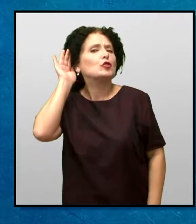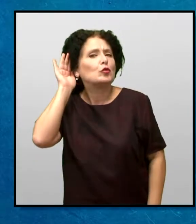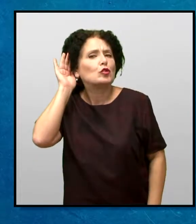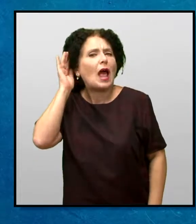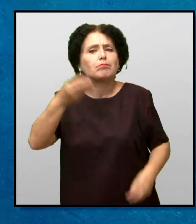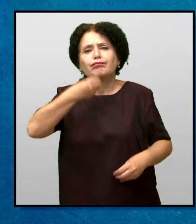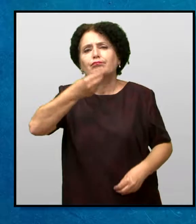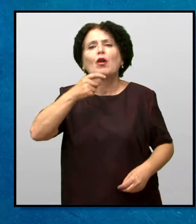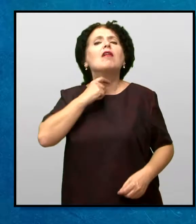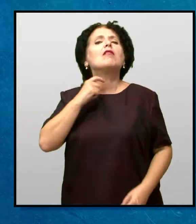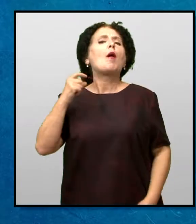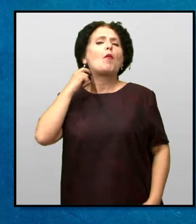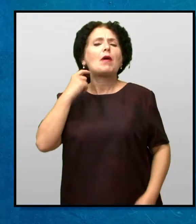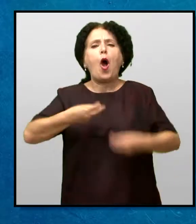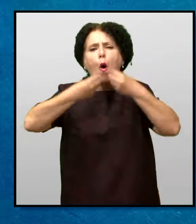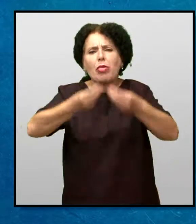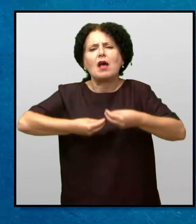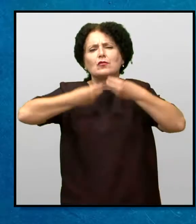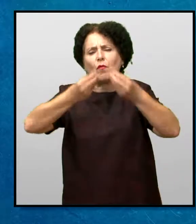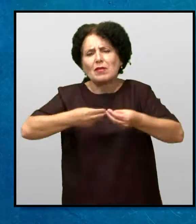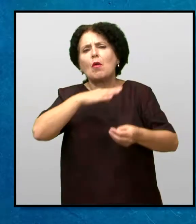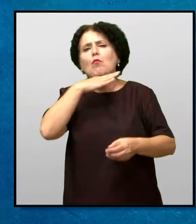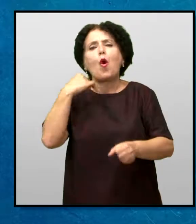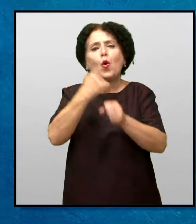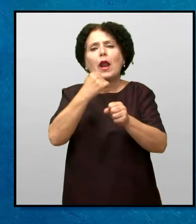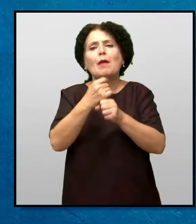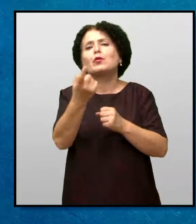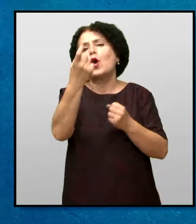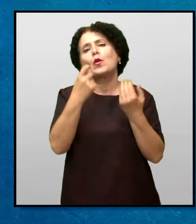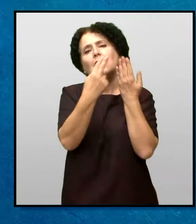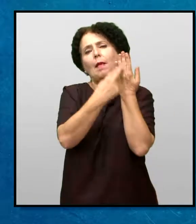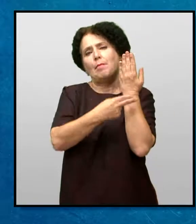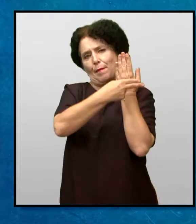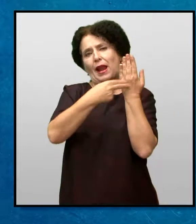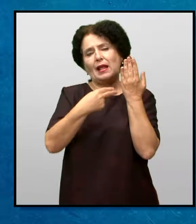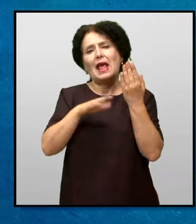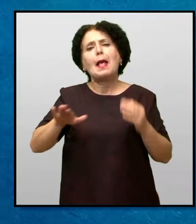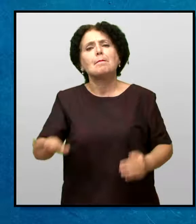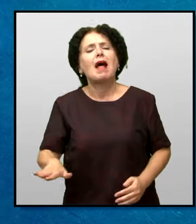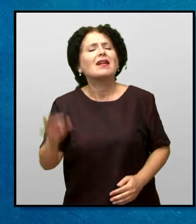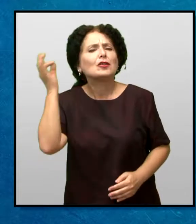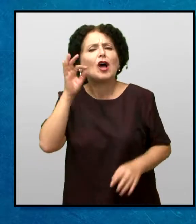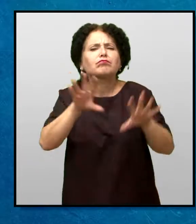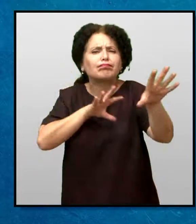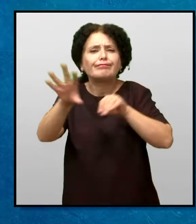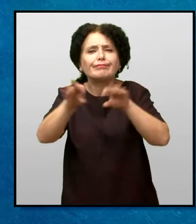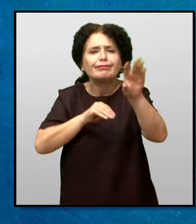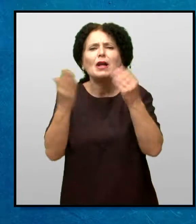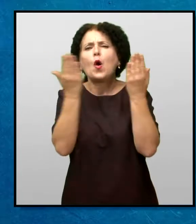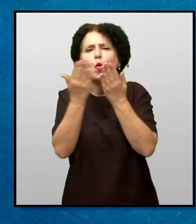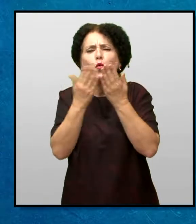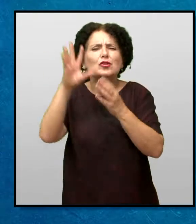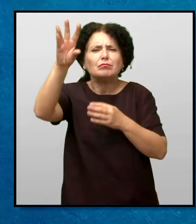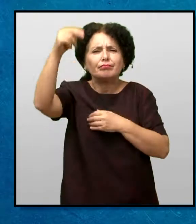слушаше проповедникот Додека тој објаснуваше многу работи од Библијата Таа учеше се што можеше